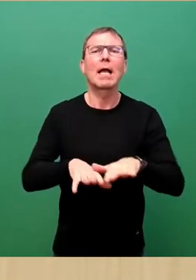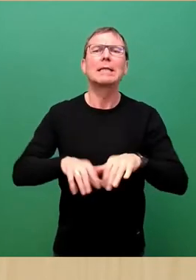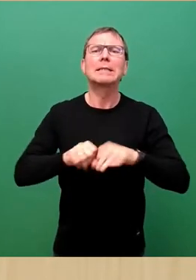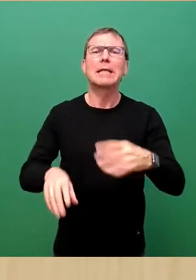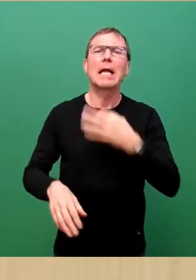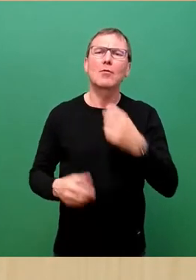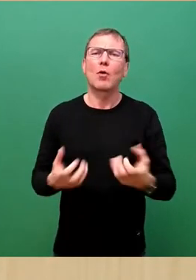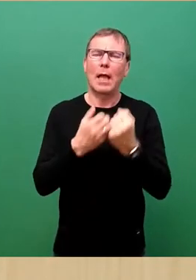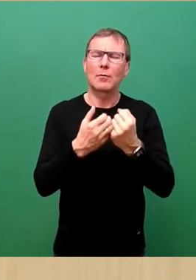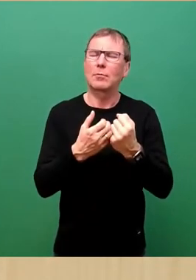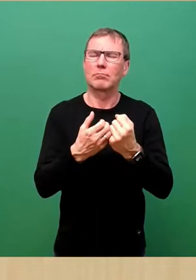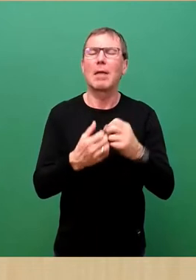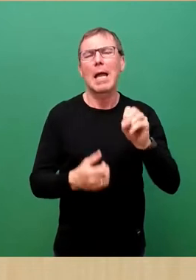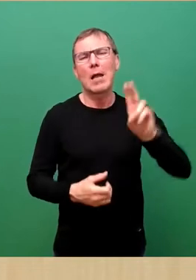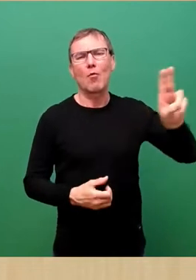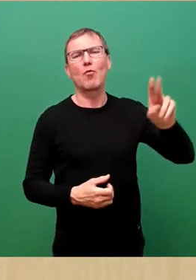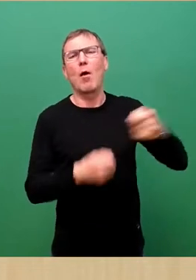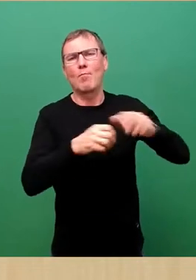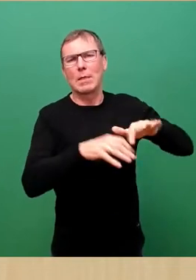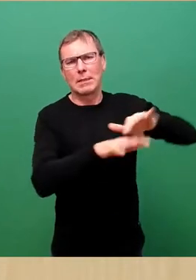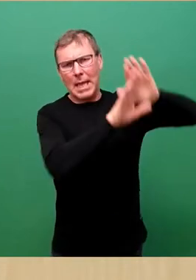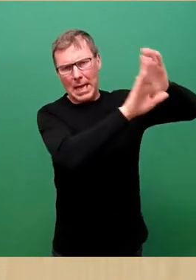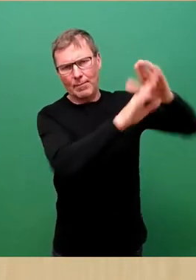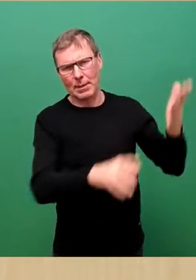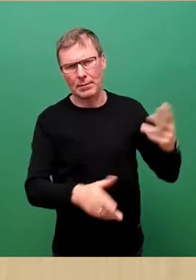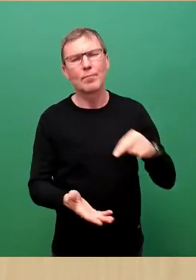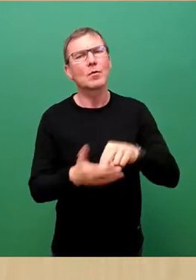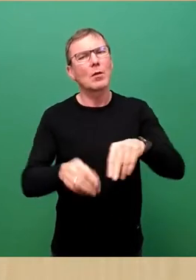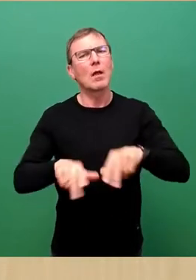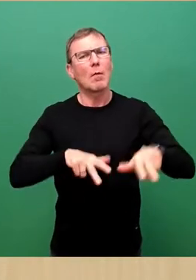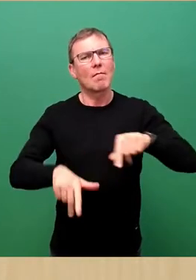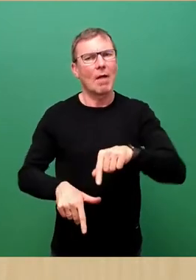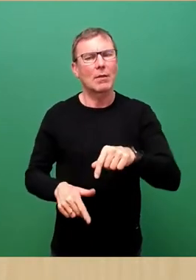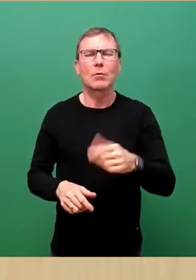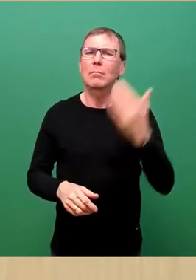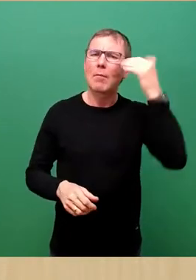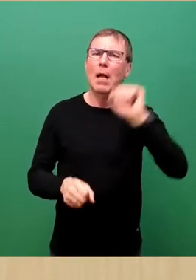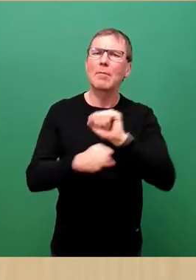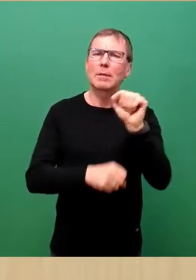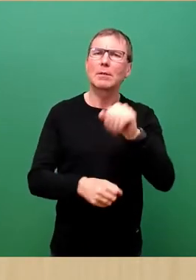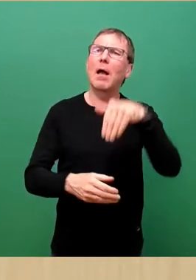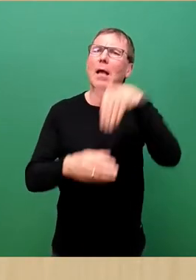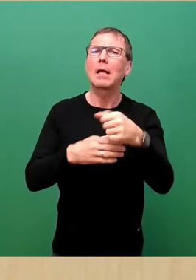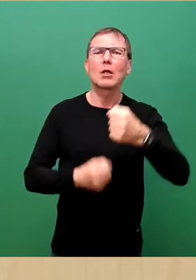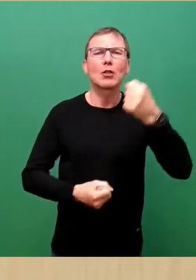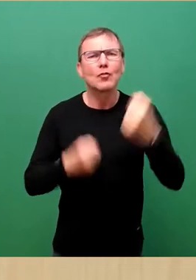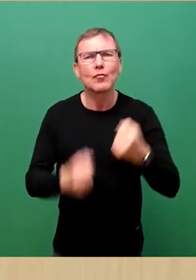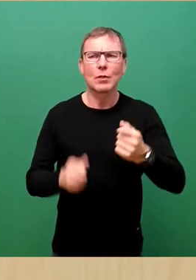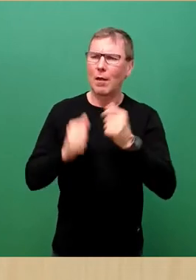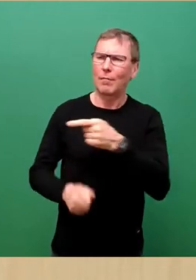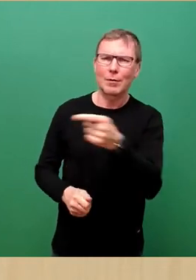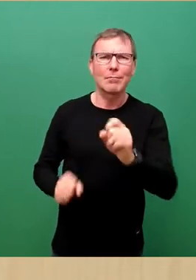Bundesebene. Die Stellungnahme der Verwaltung zur ursprünglichen Petition spricht die inhaltlichen Schwierigkeiten der Vorschläge deutlich an.